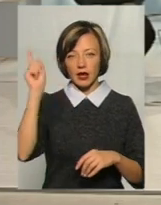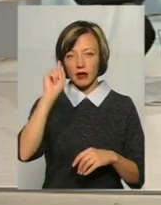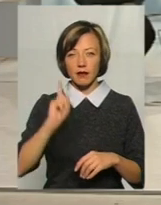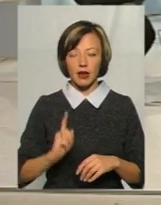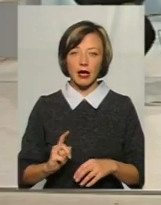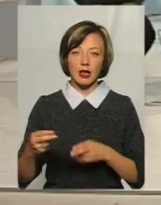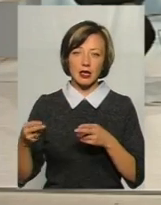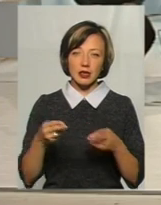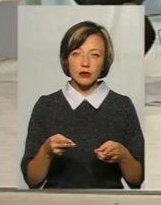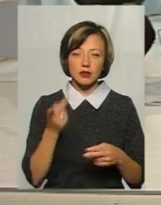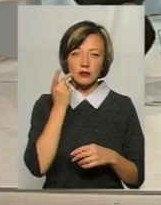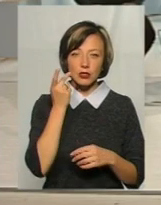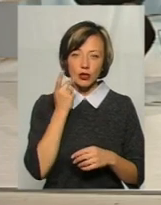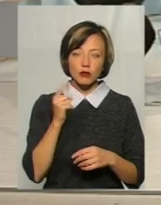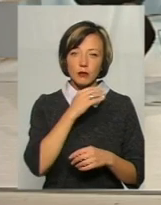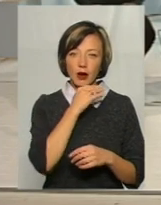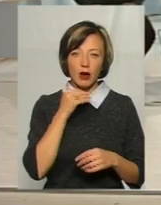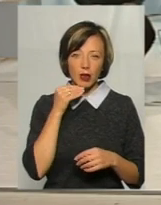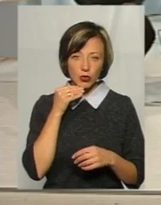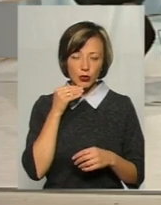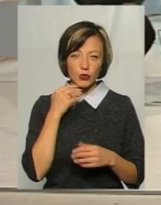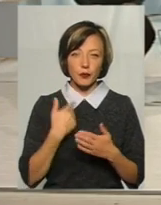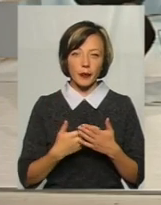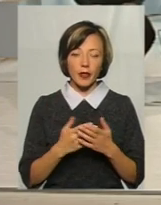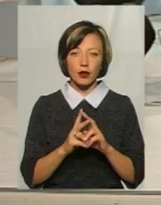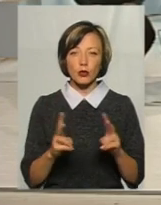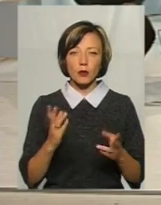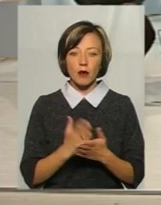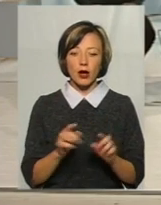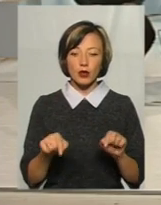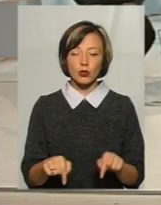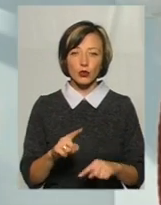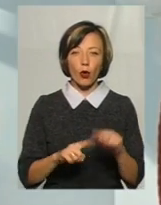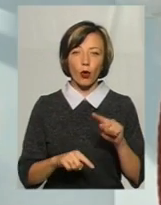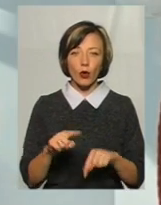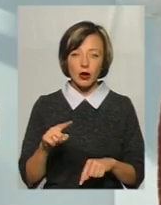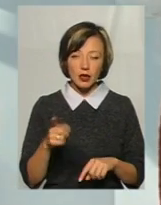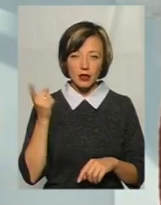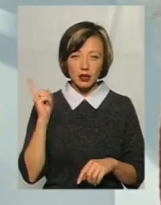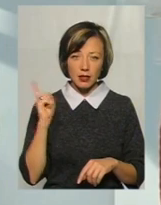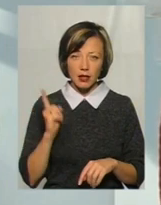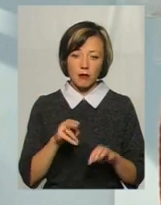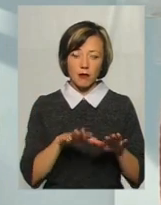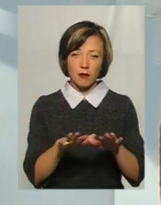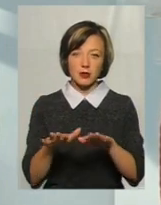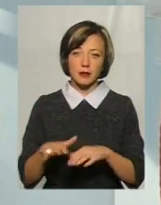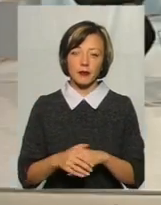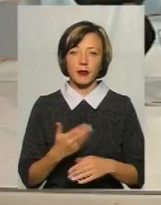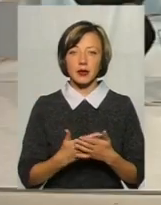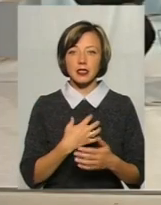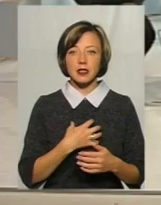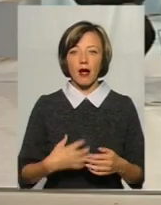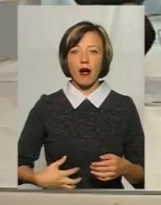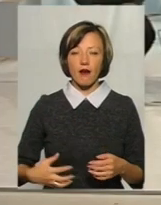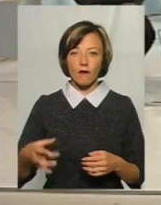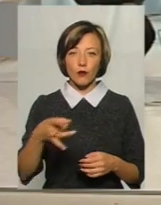їдуть, зазвичай, тому що багато хто має тут коріння, і в тому числі по місцях. На Славуччині в нас